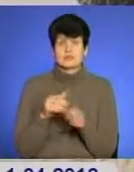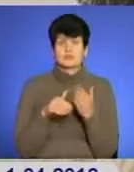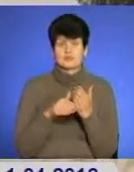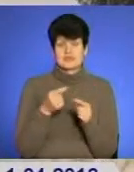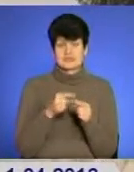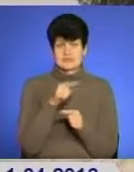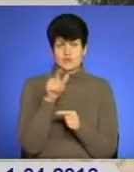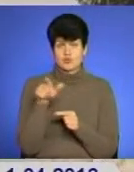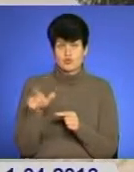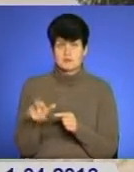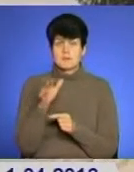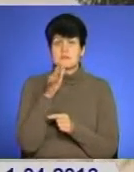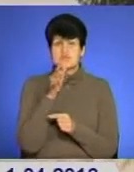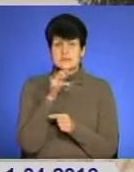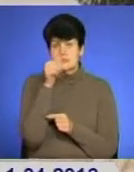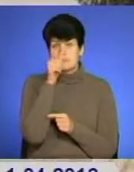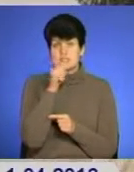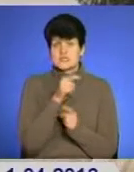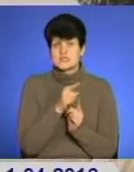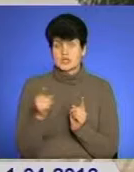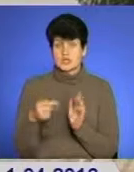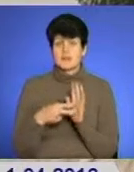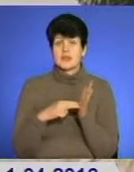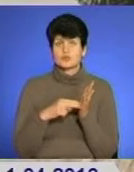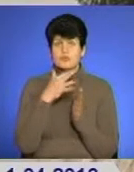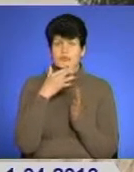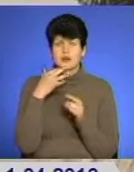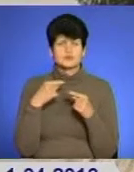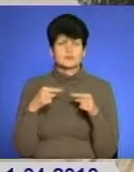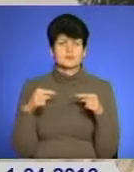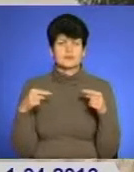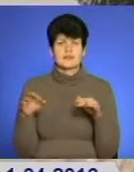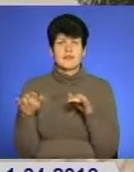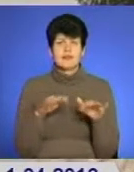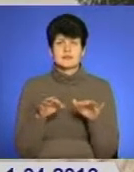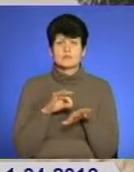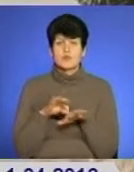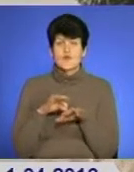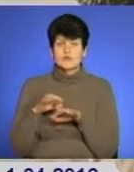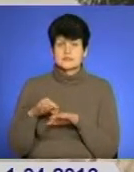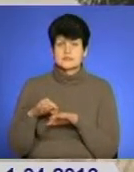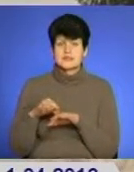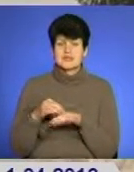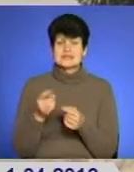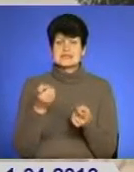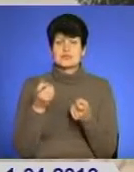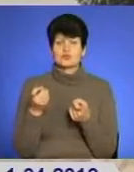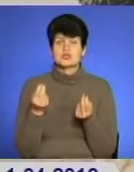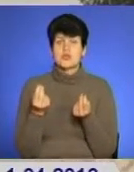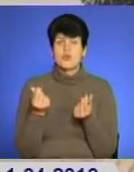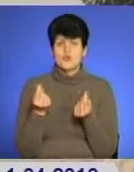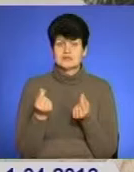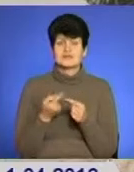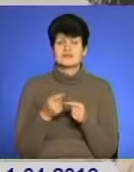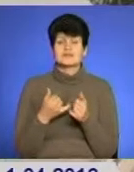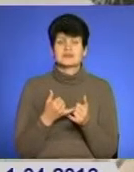Так що ми під час місячника плануємо багато різноманітних акцій проводити із залученням коштів якраз